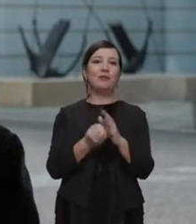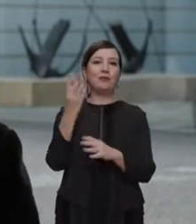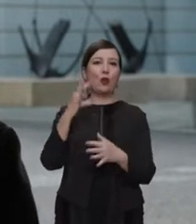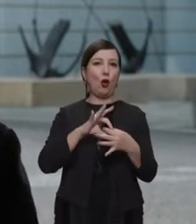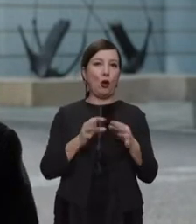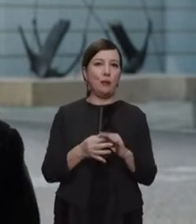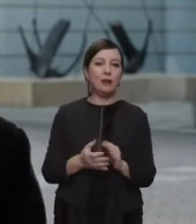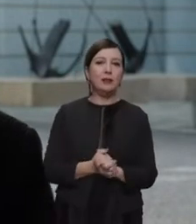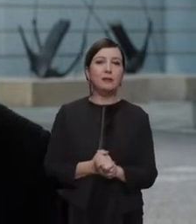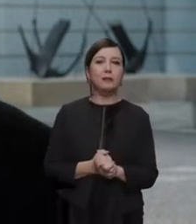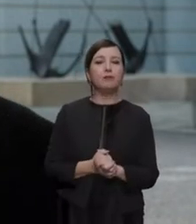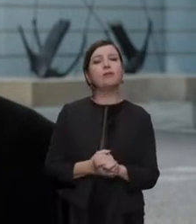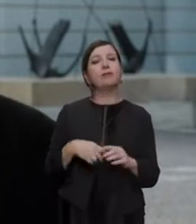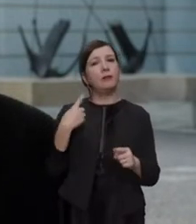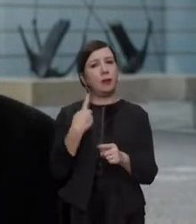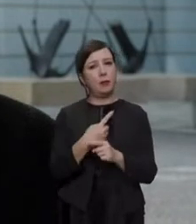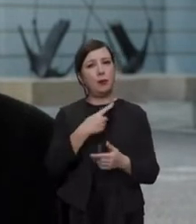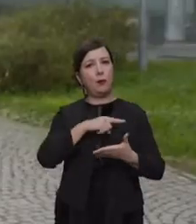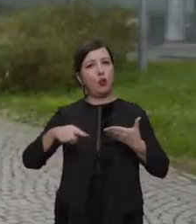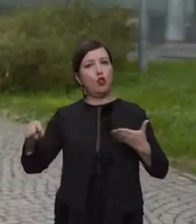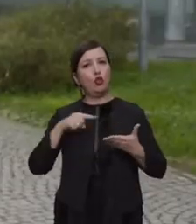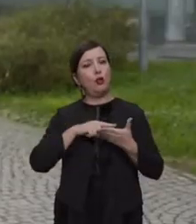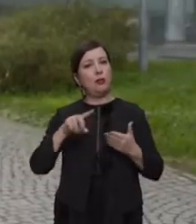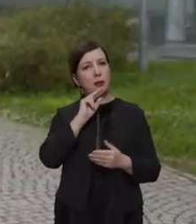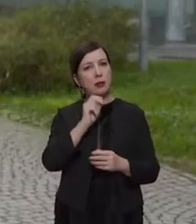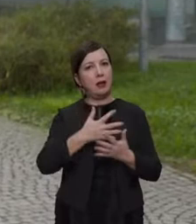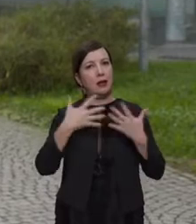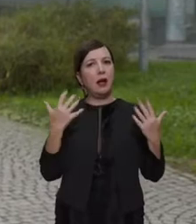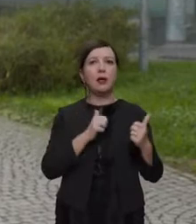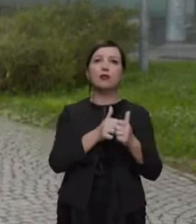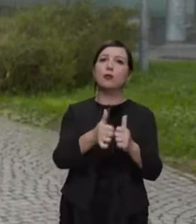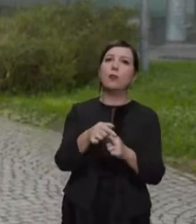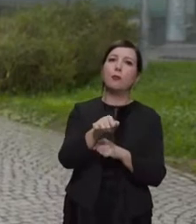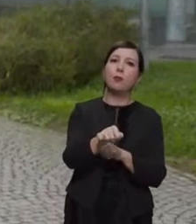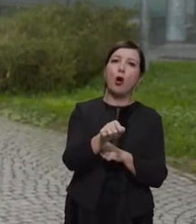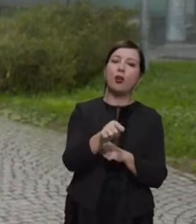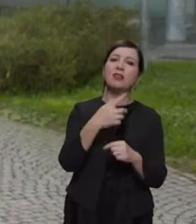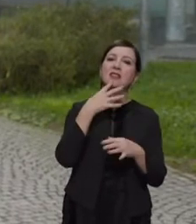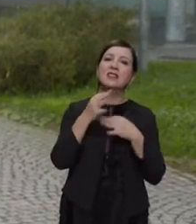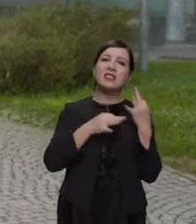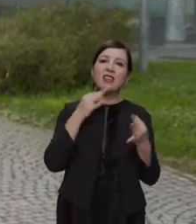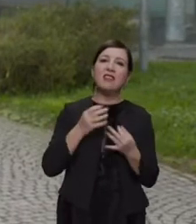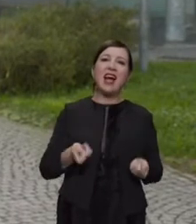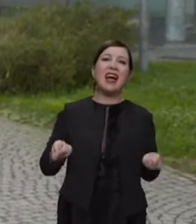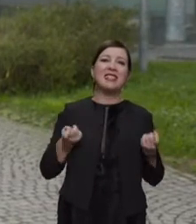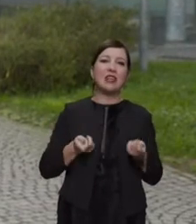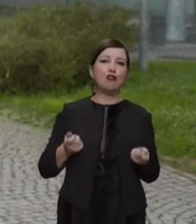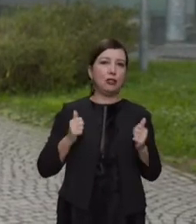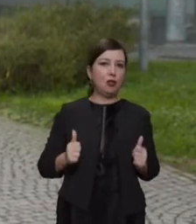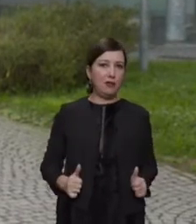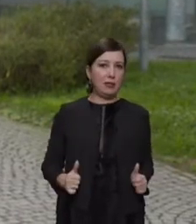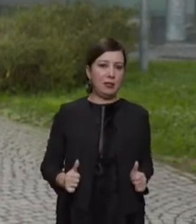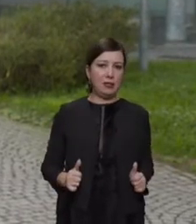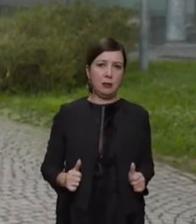Olimpiadi. Ma quello che va sottolineato è che lo sport vuol dire esercizio